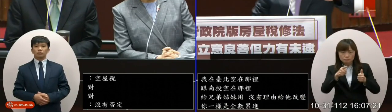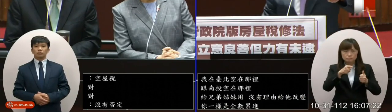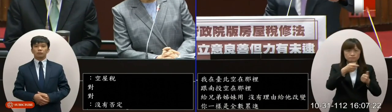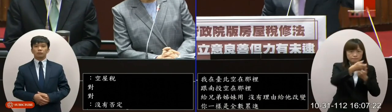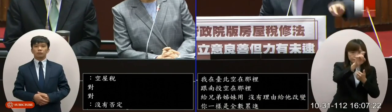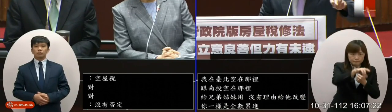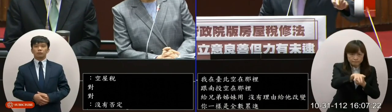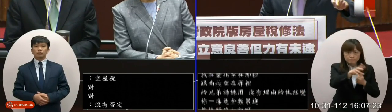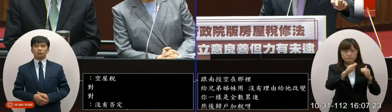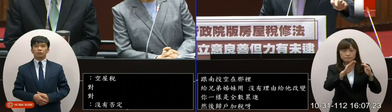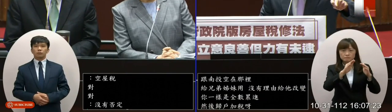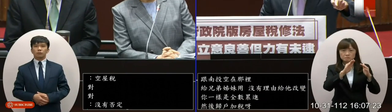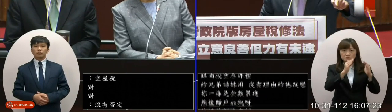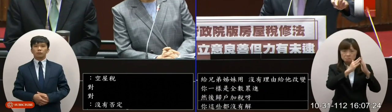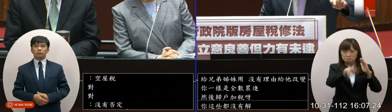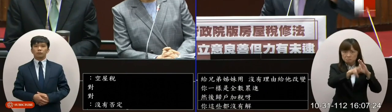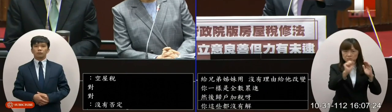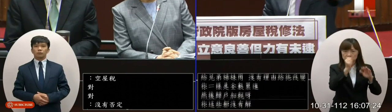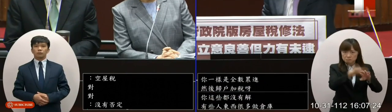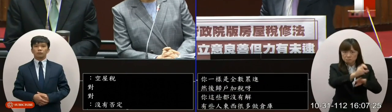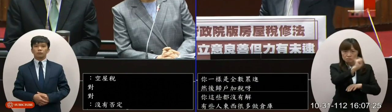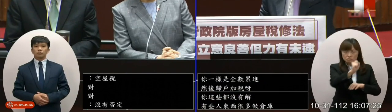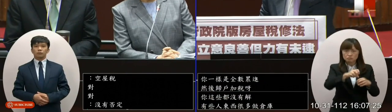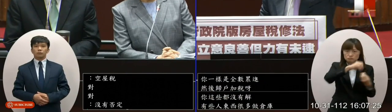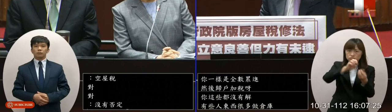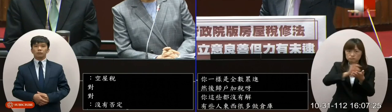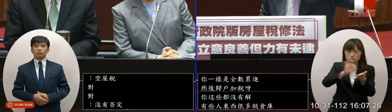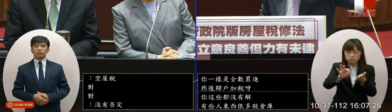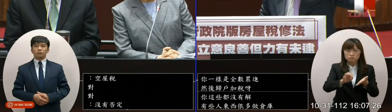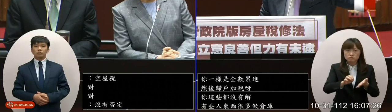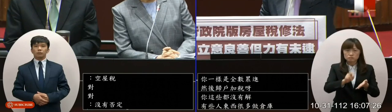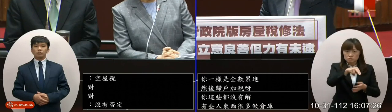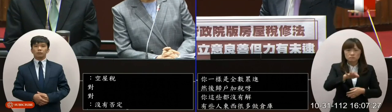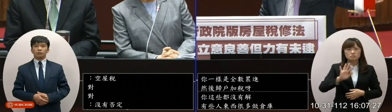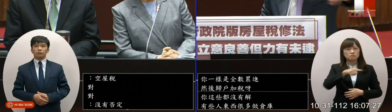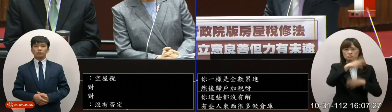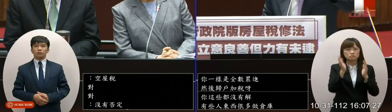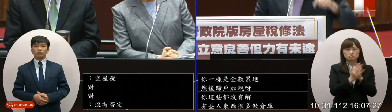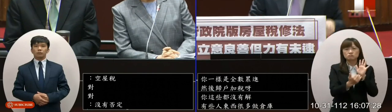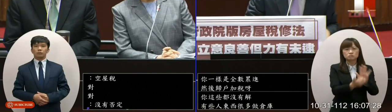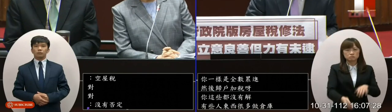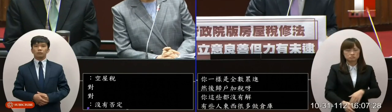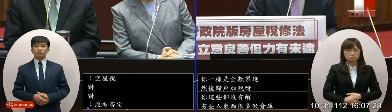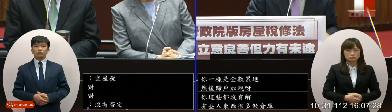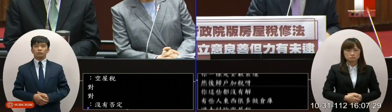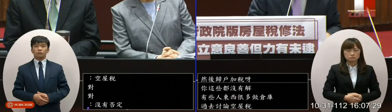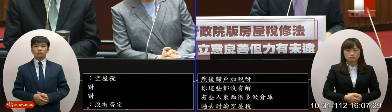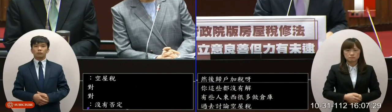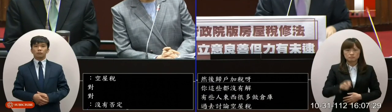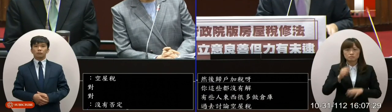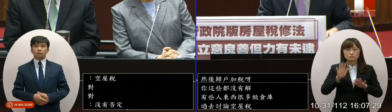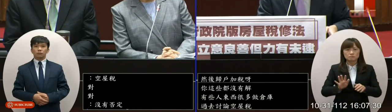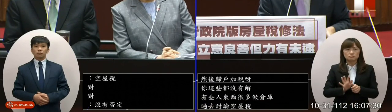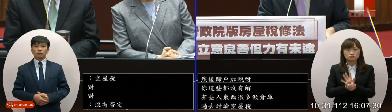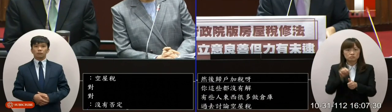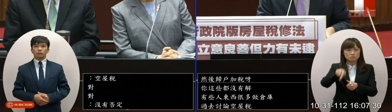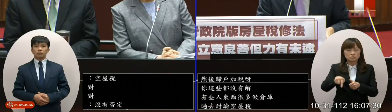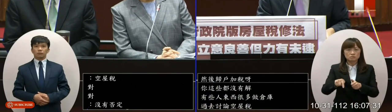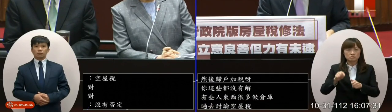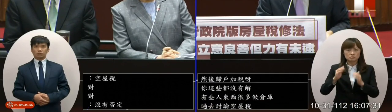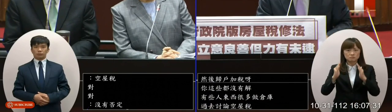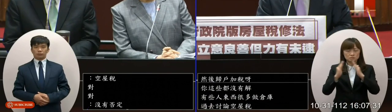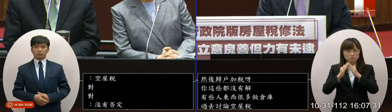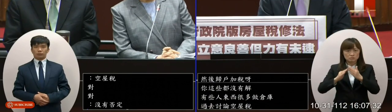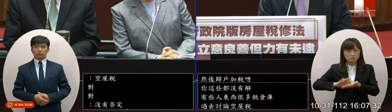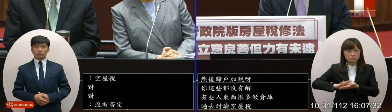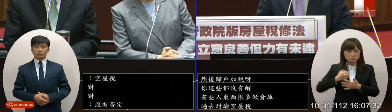區域真的不要空屋要有效利用你們把這些都脖子掉了都不接受但是你現在推了這個屯房稅推了這個中